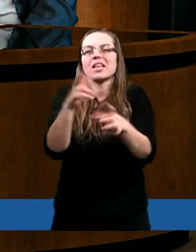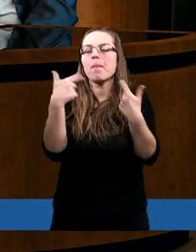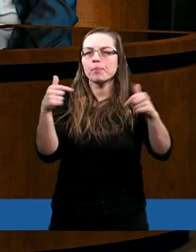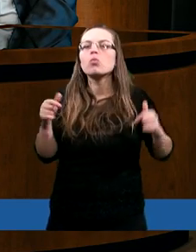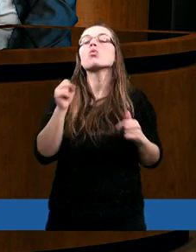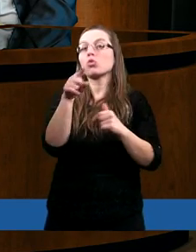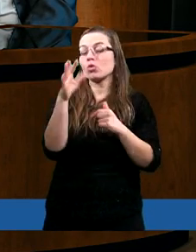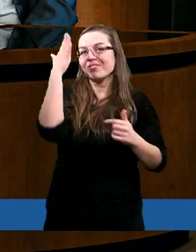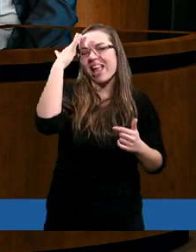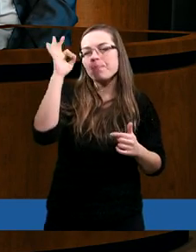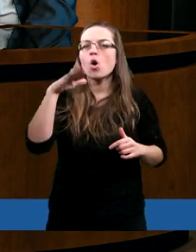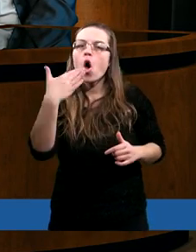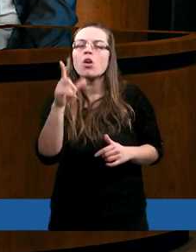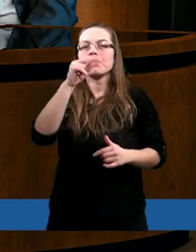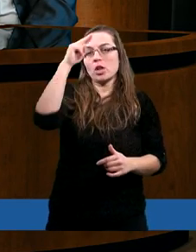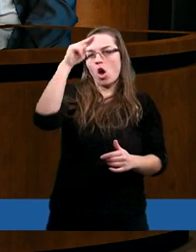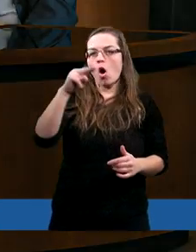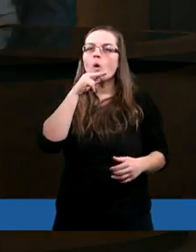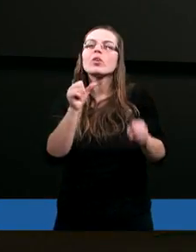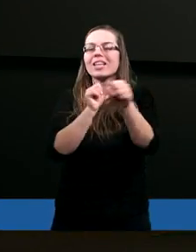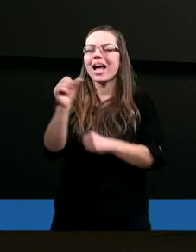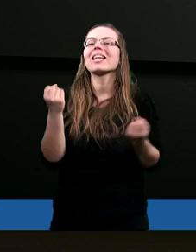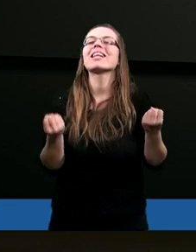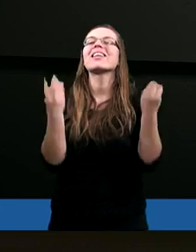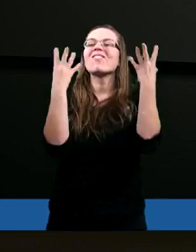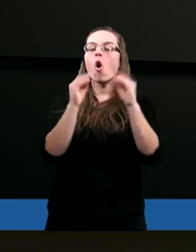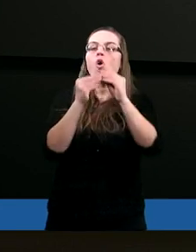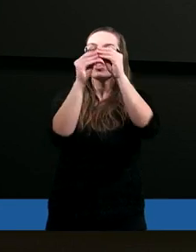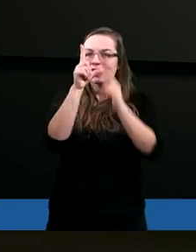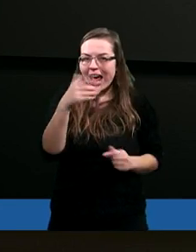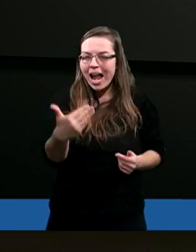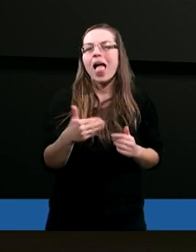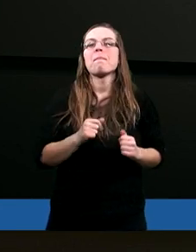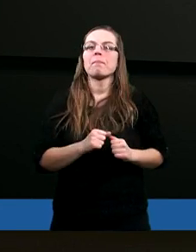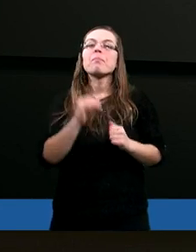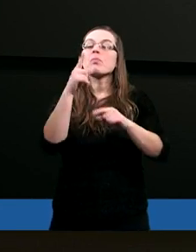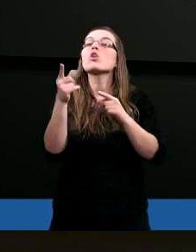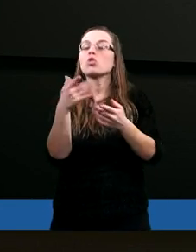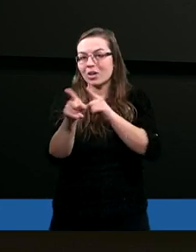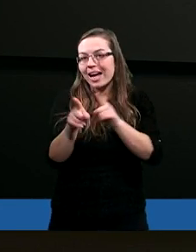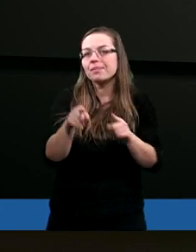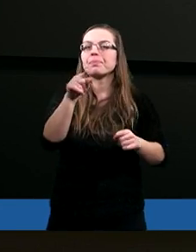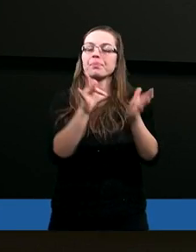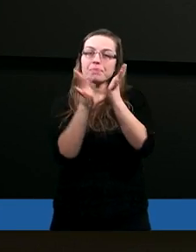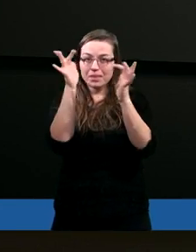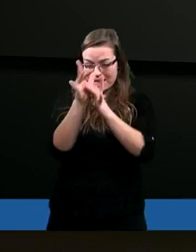Wiemy o tym, że Ojciec jest stworzycielem. Czy Jezus Chrystus też jest stworzycielem?